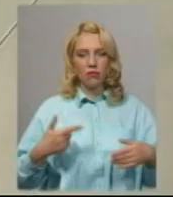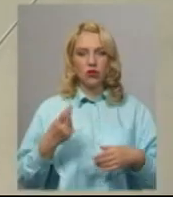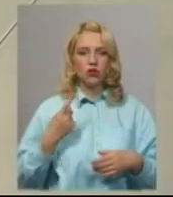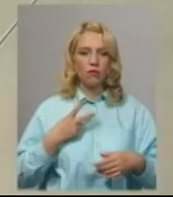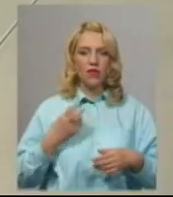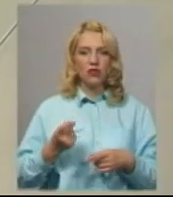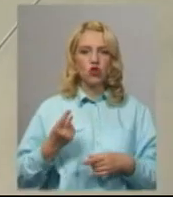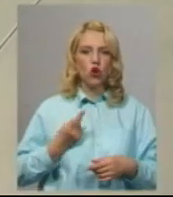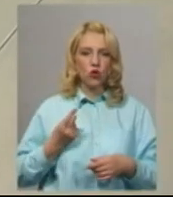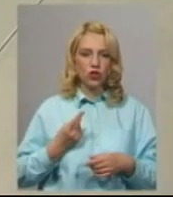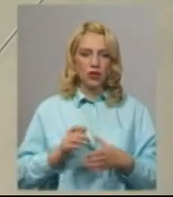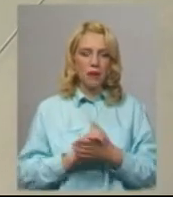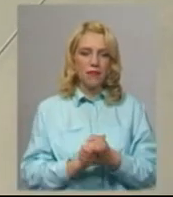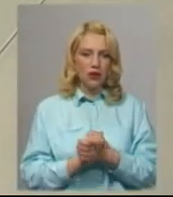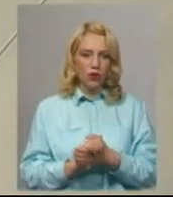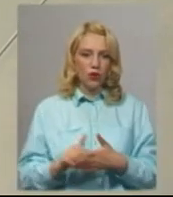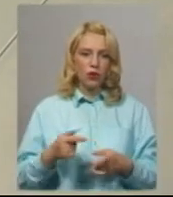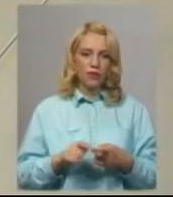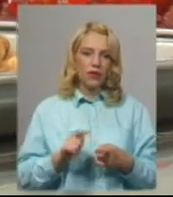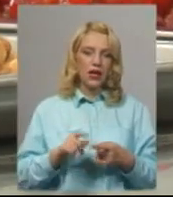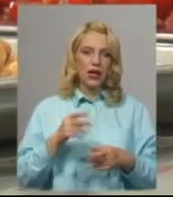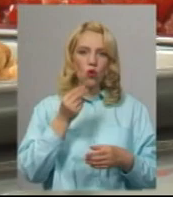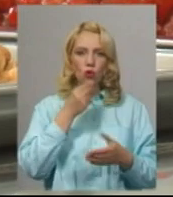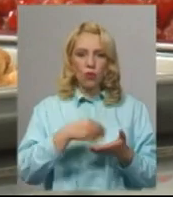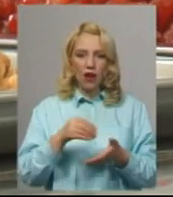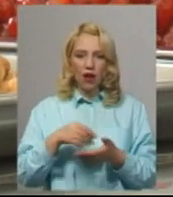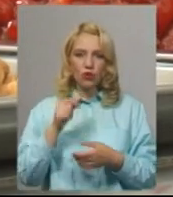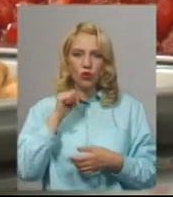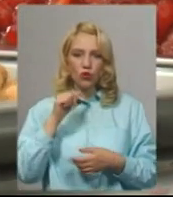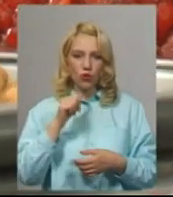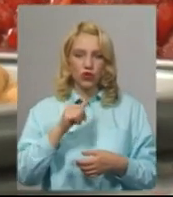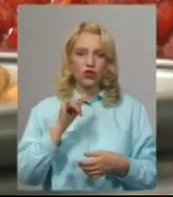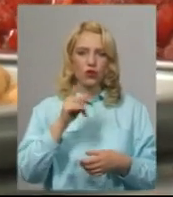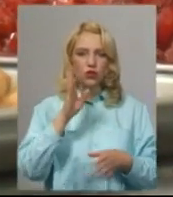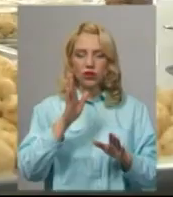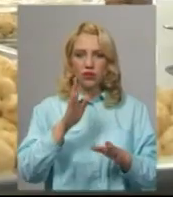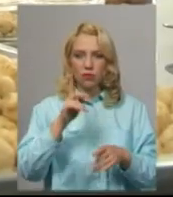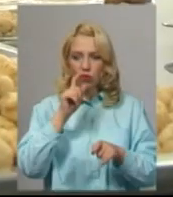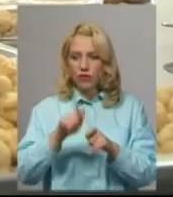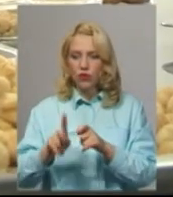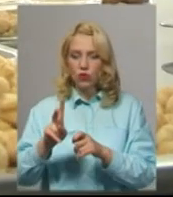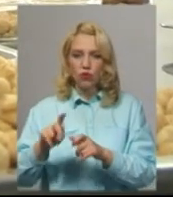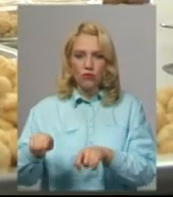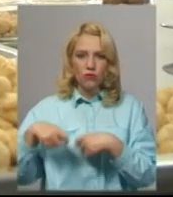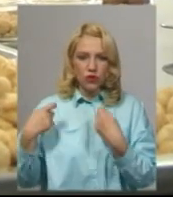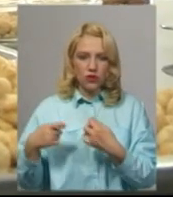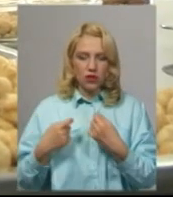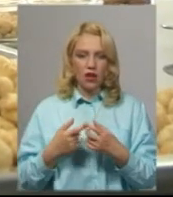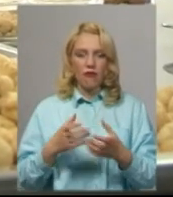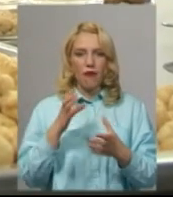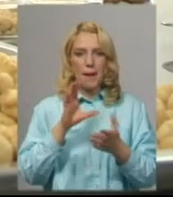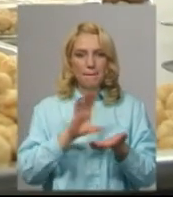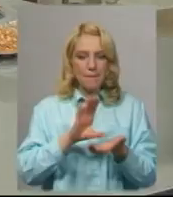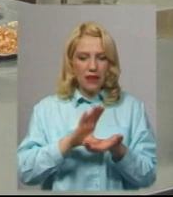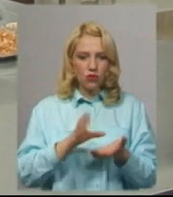та здоров'я». Все равно для десертів закупляють у перевірених продавців з обов'язковою сертифікацією. Інгредієнти складають у скляні баночки вручну,